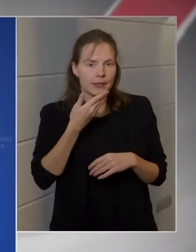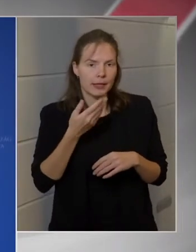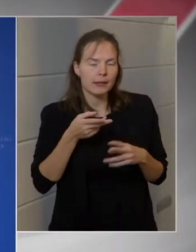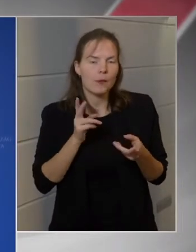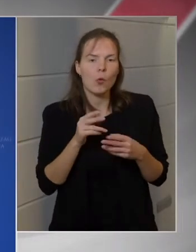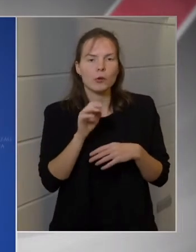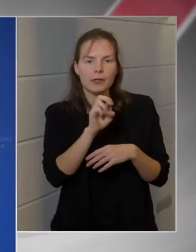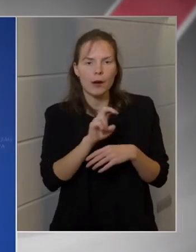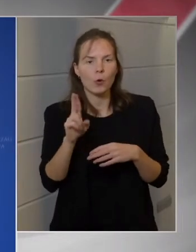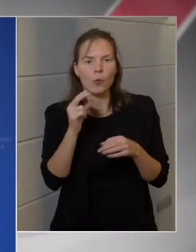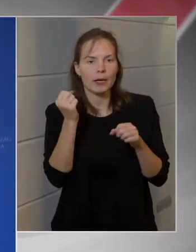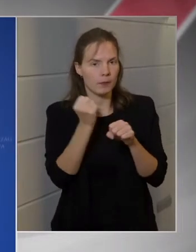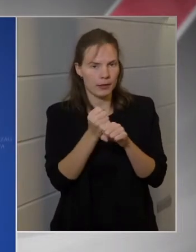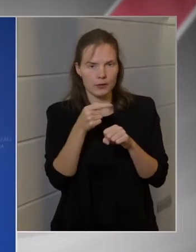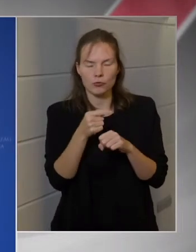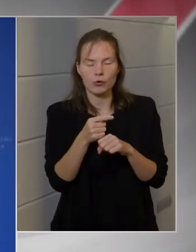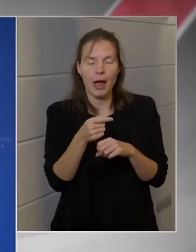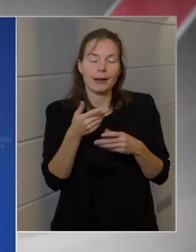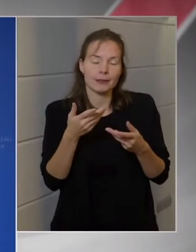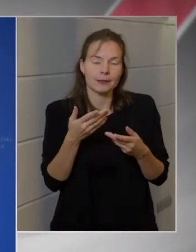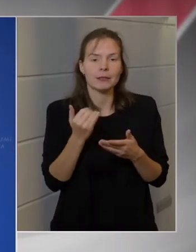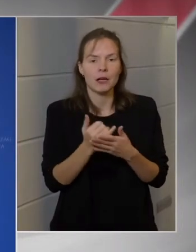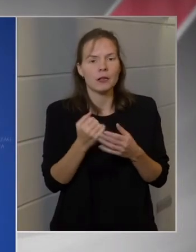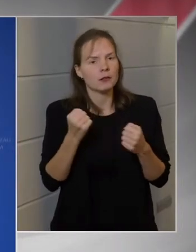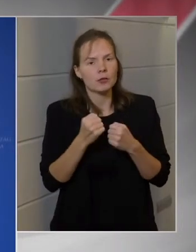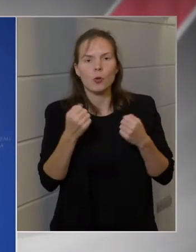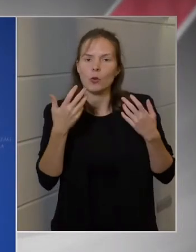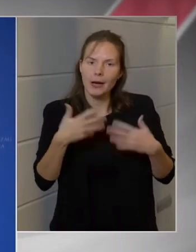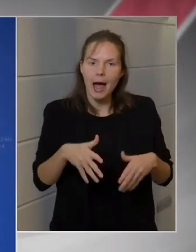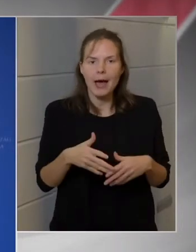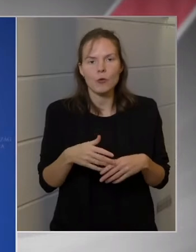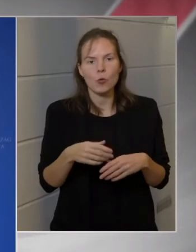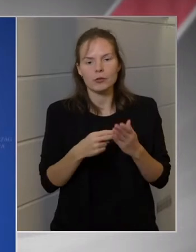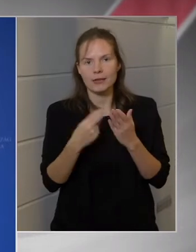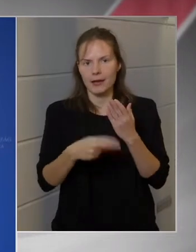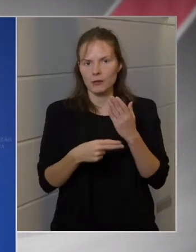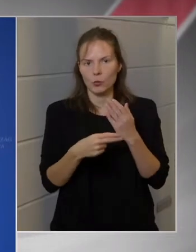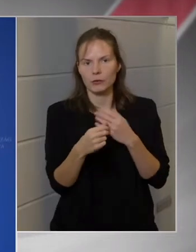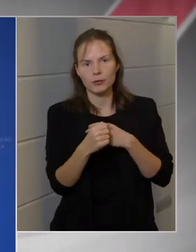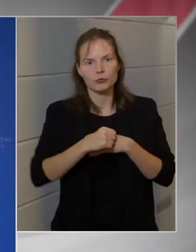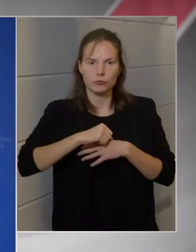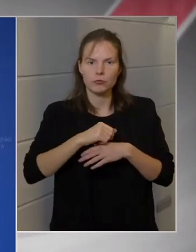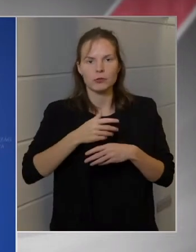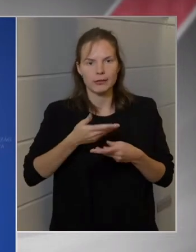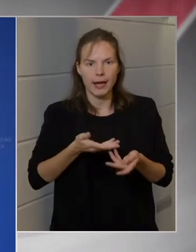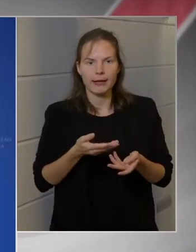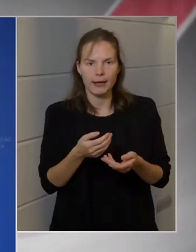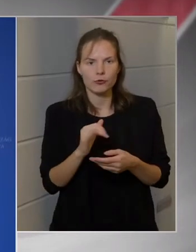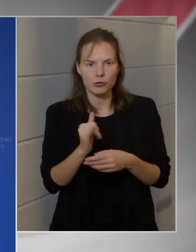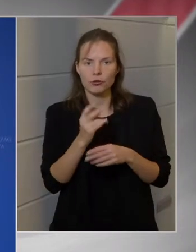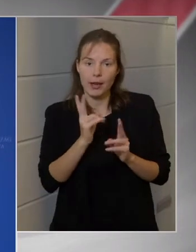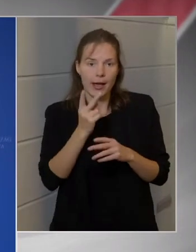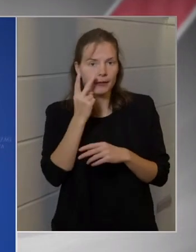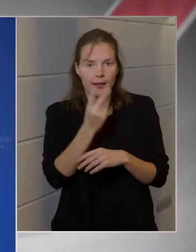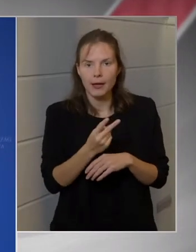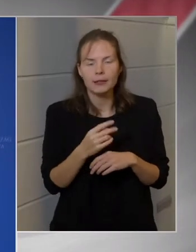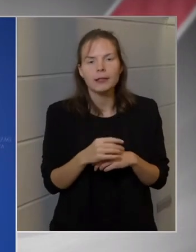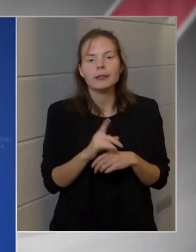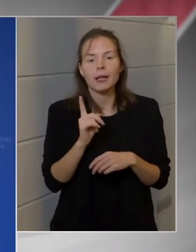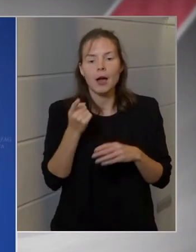Bizottság, bár ez nagyon káros, a szerződés szegésnek is tekinthető, tehát a visszavonai szerződés megszegésének, de